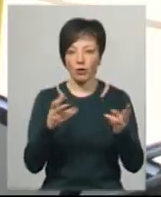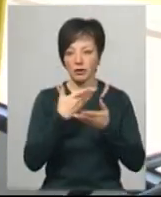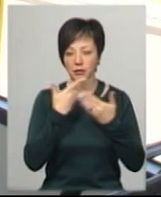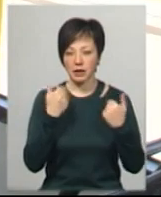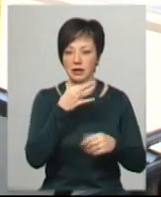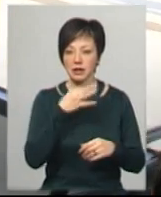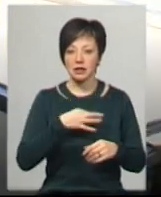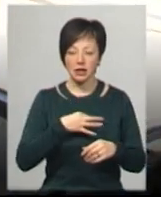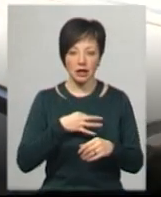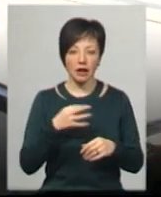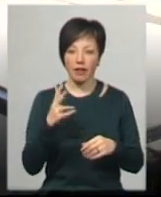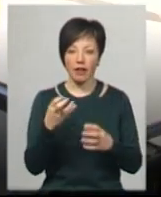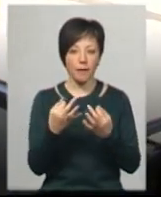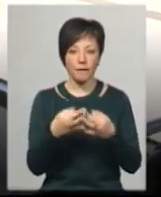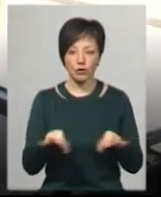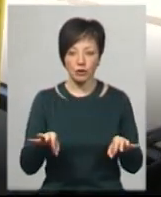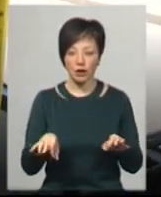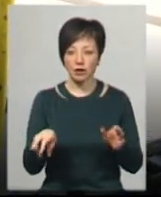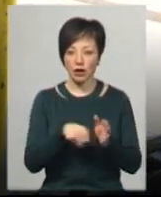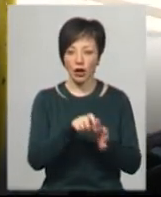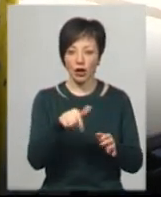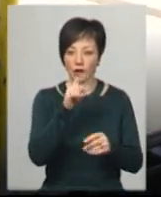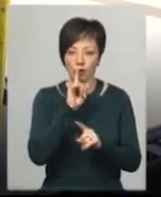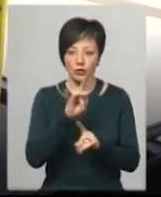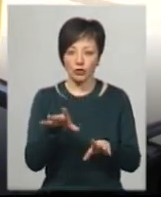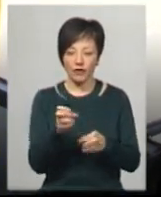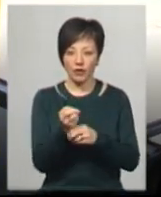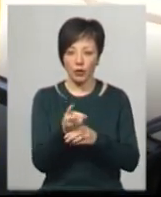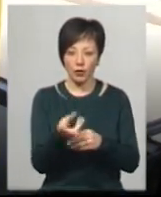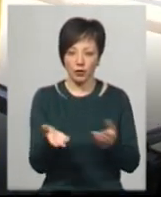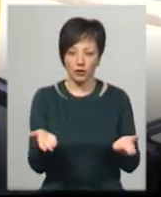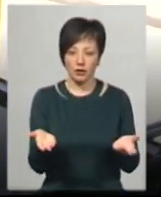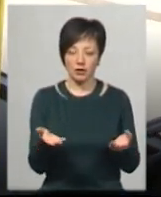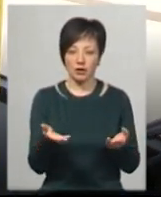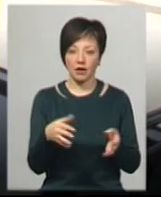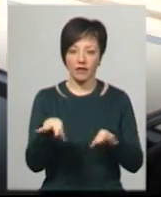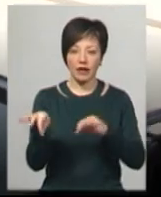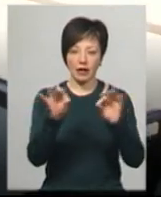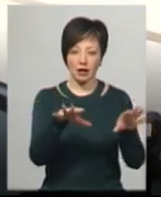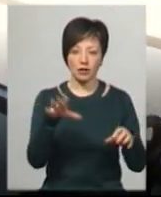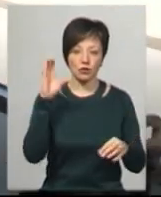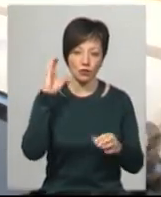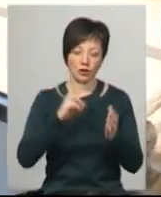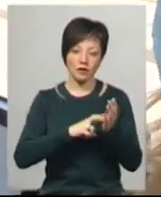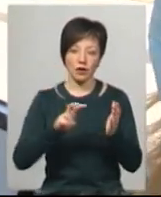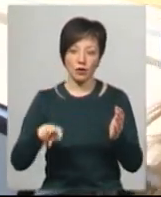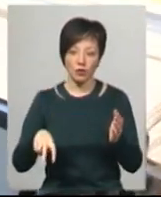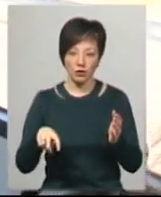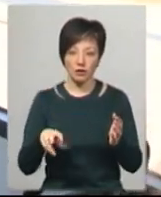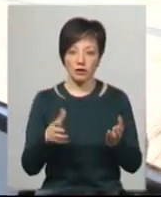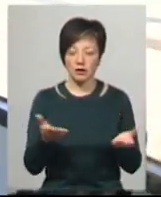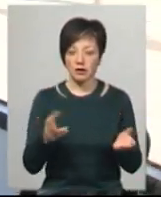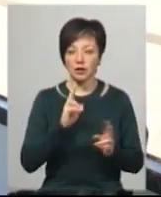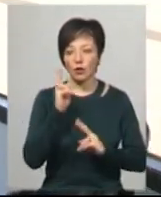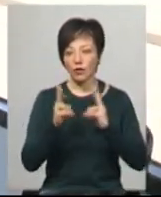Нам сказали не випускати, я ж не буду їх вигонити і викидати. Але вони слухаються, виходять, як за уваження